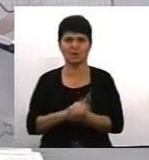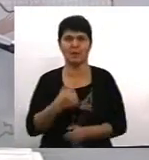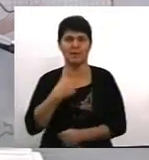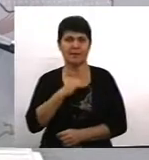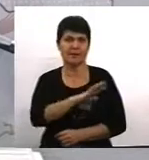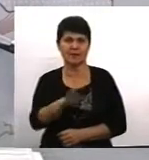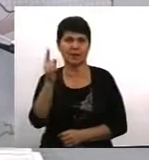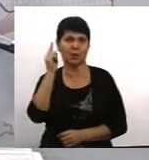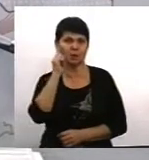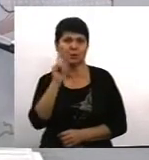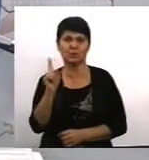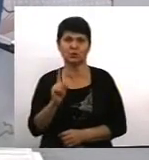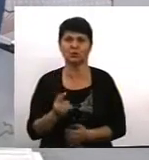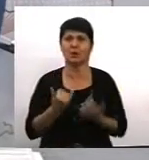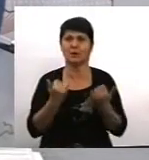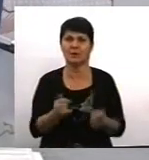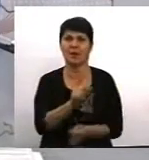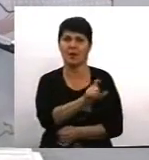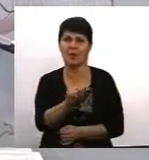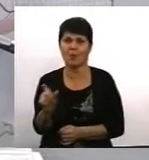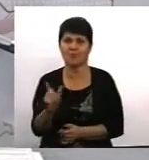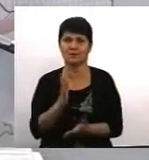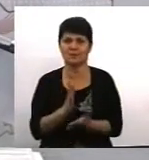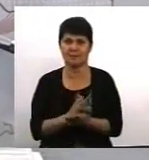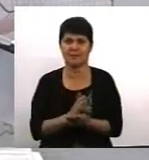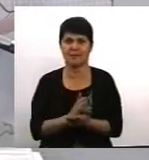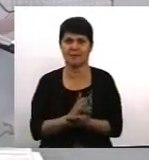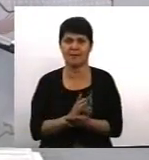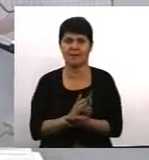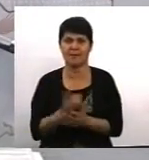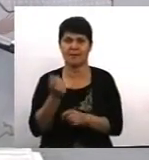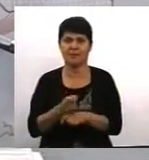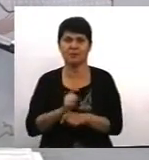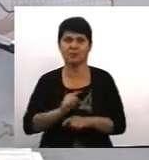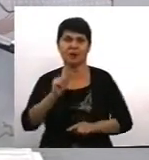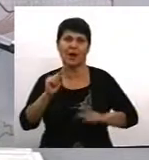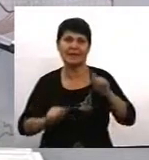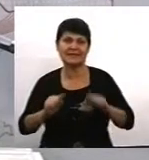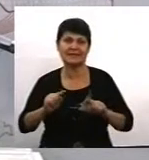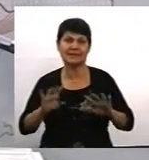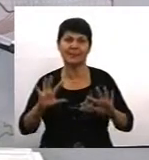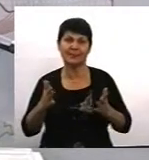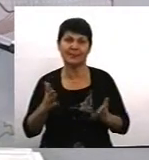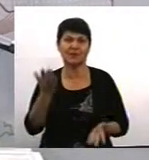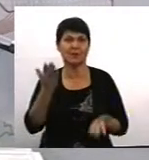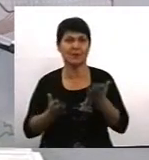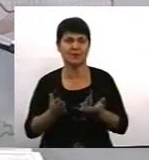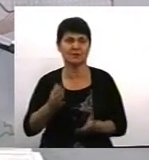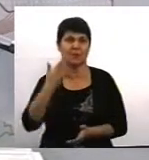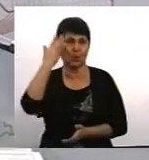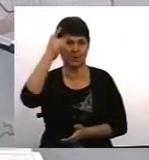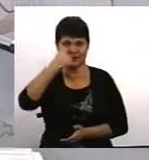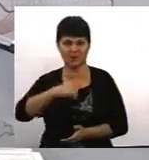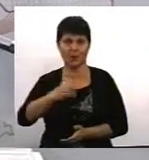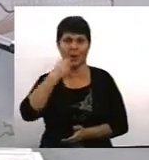когось є таким, знаєте, дуже рідкісним випадком. Якщо уявіть собі, коли йде